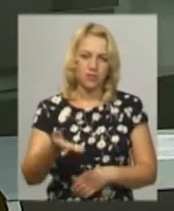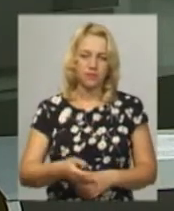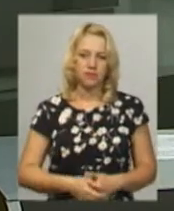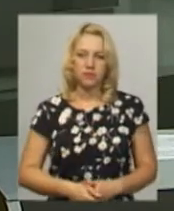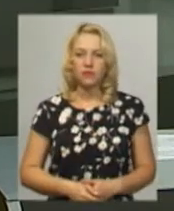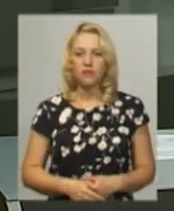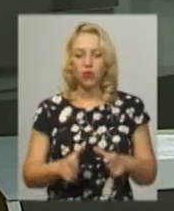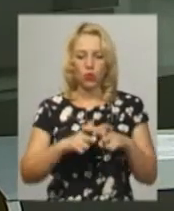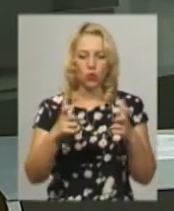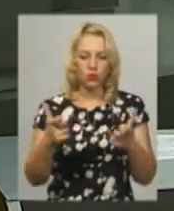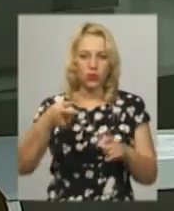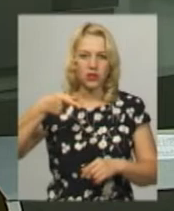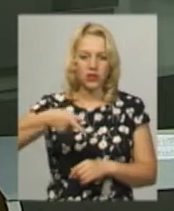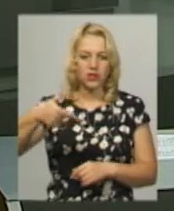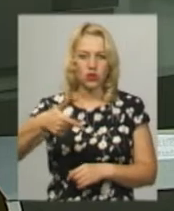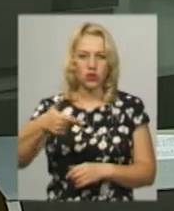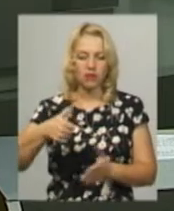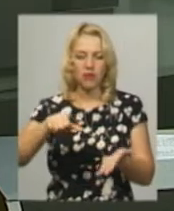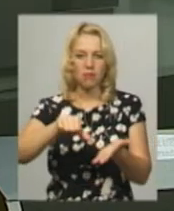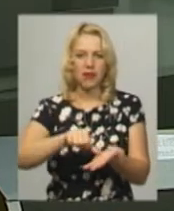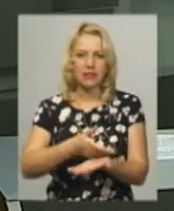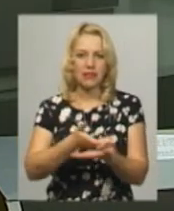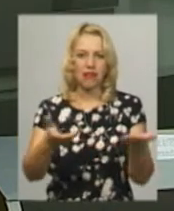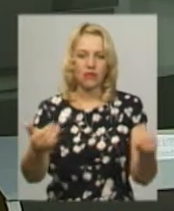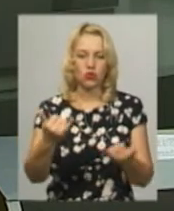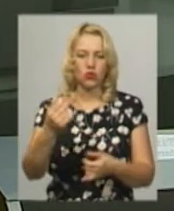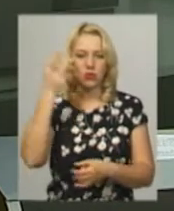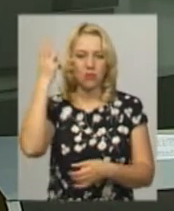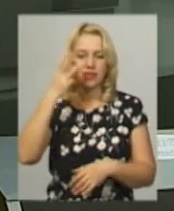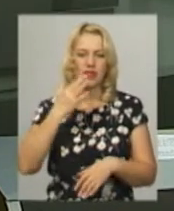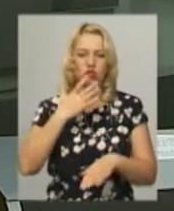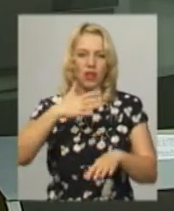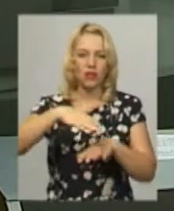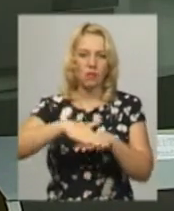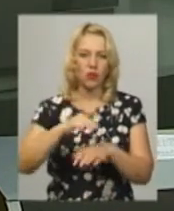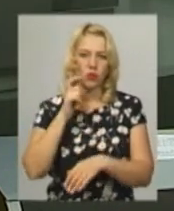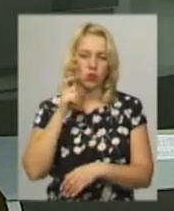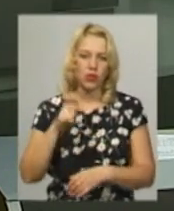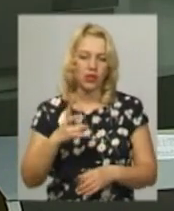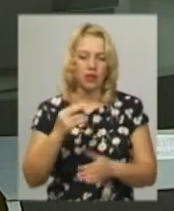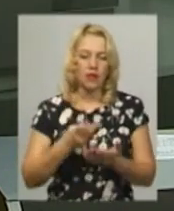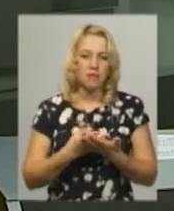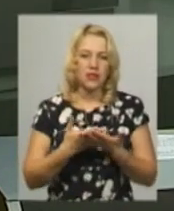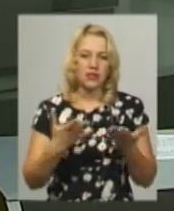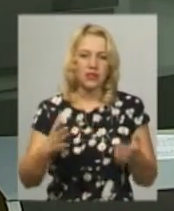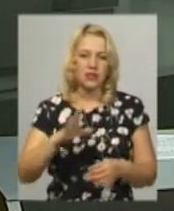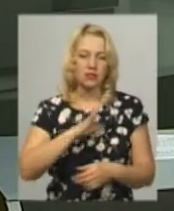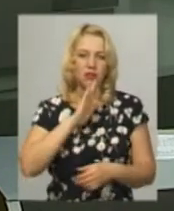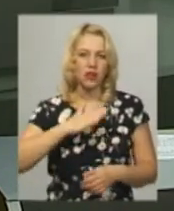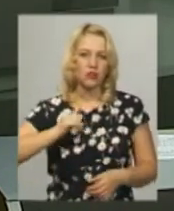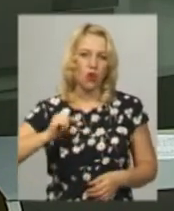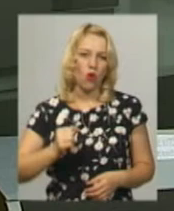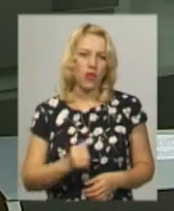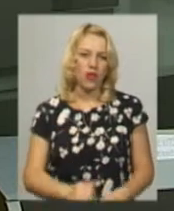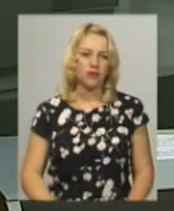Купюру номіналом 1000 гривень представили сьогодні у Хмельницькому у Національному банку України. На презентації побувала моя колега